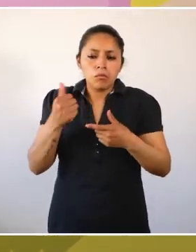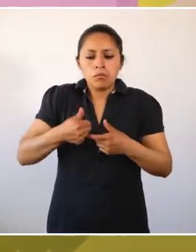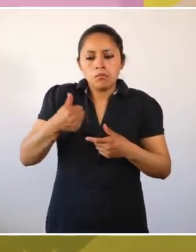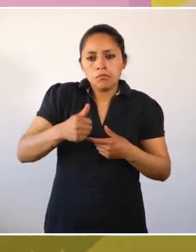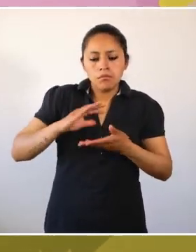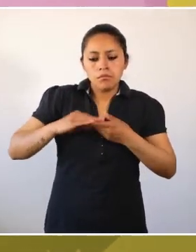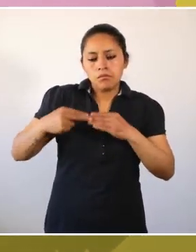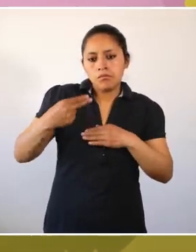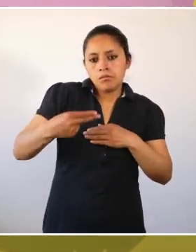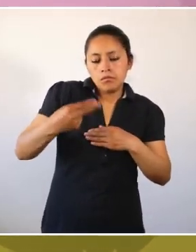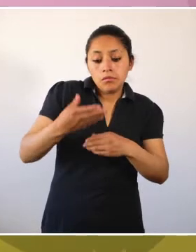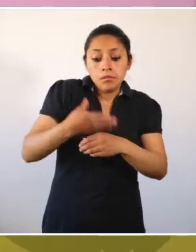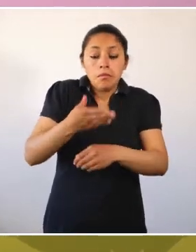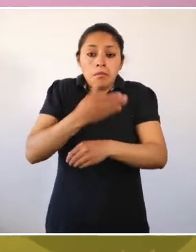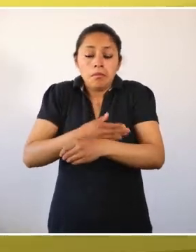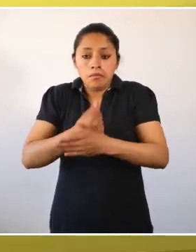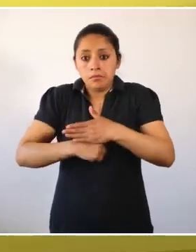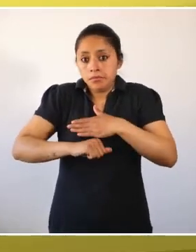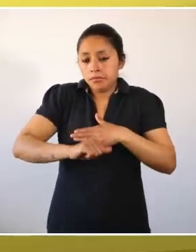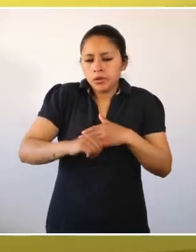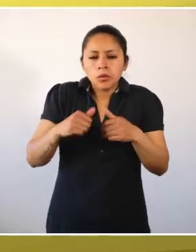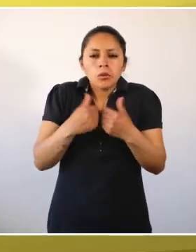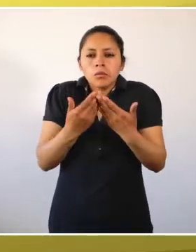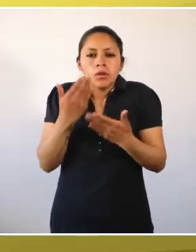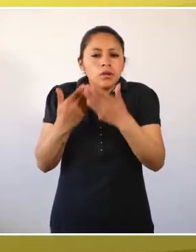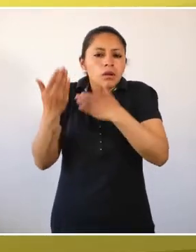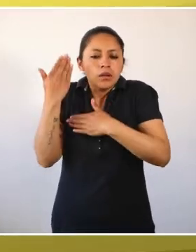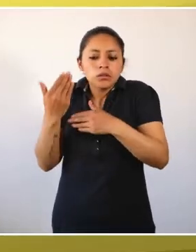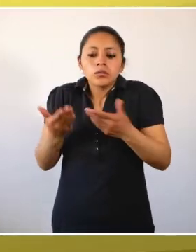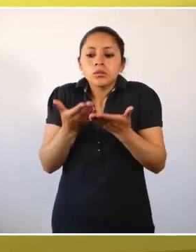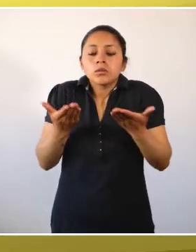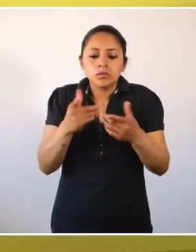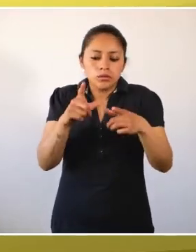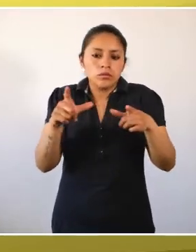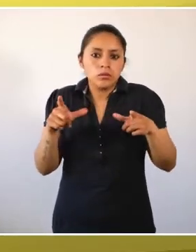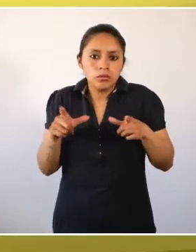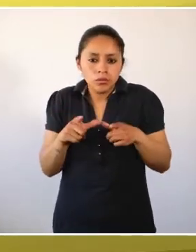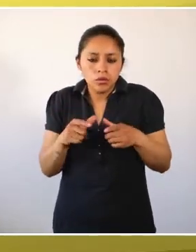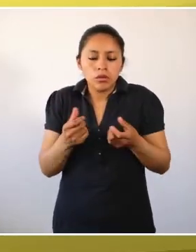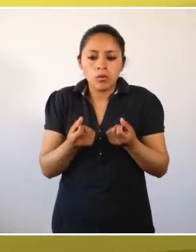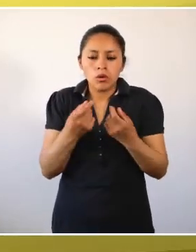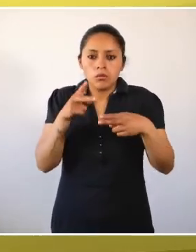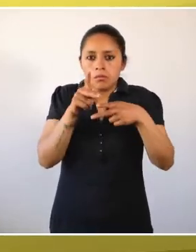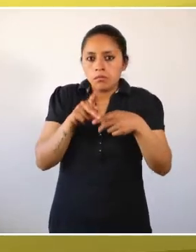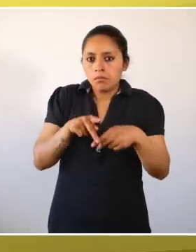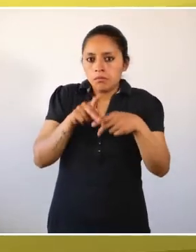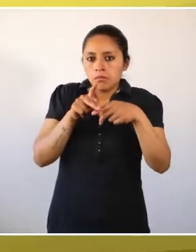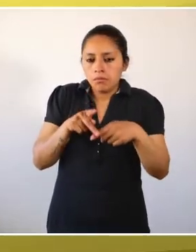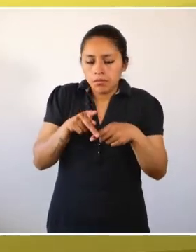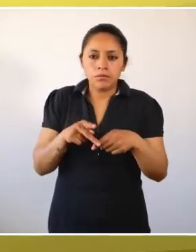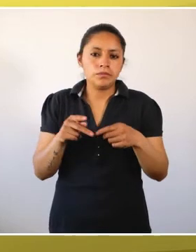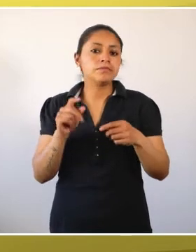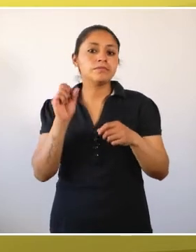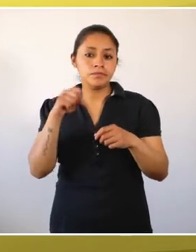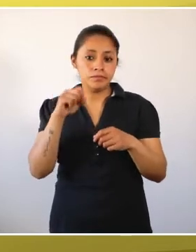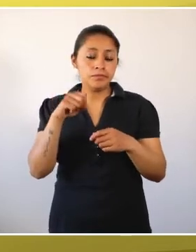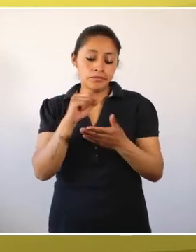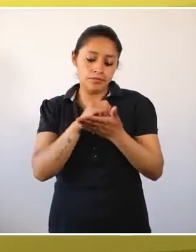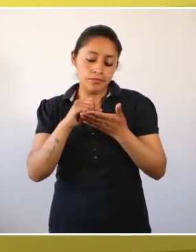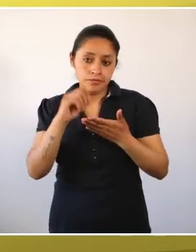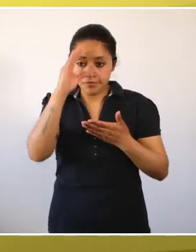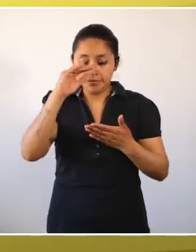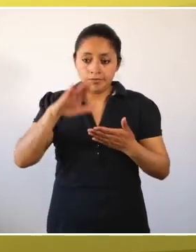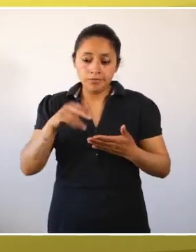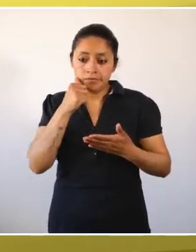kari manaka warmi wawakilkajun. Ba ikunapis, istoria puri ninta kjelkachunku, tukustanya nyawirichunku uyari nabal.